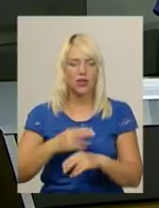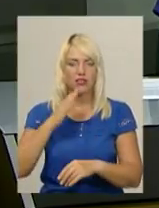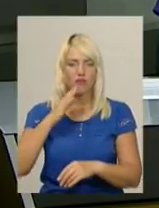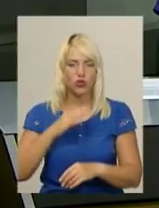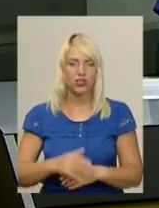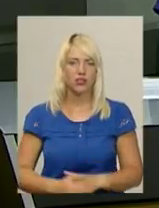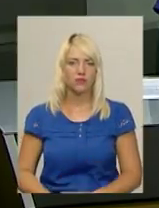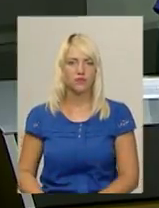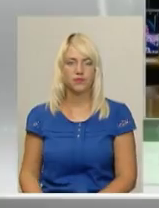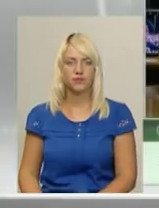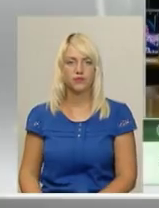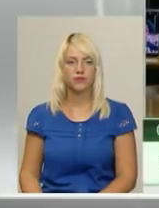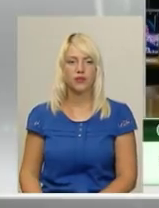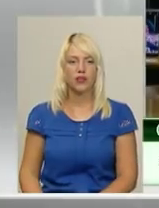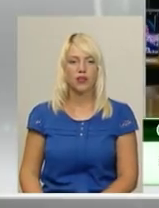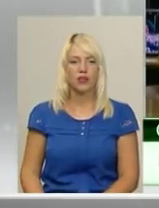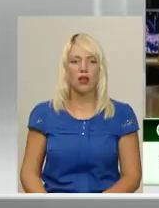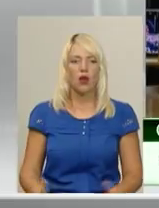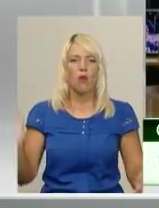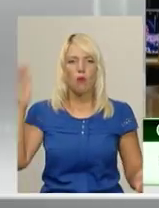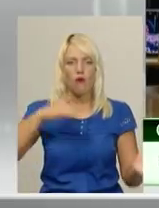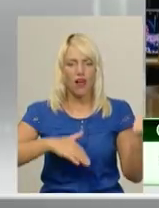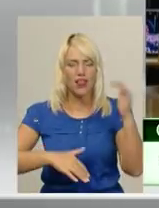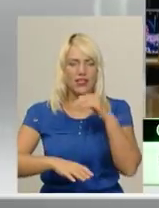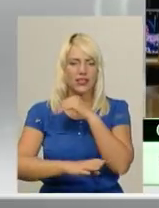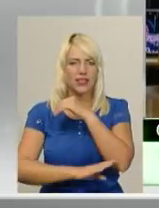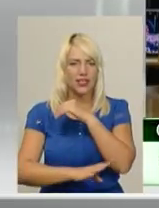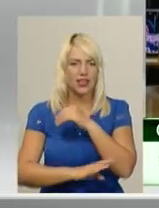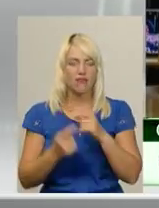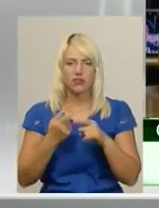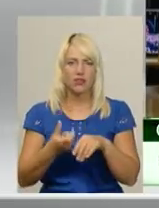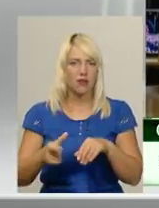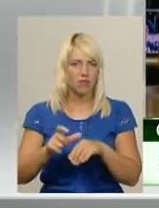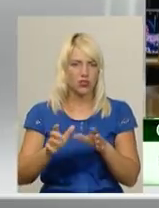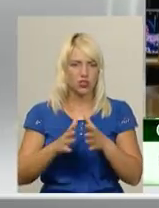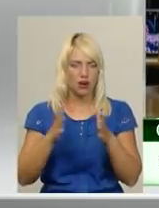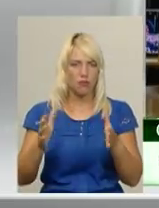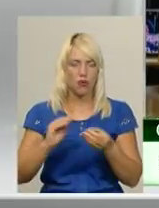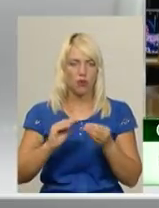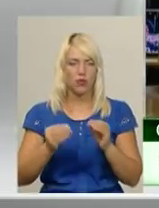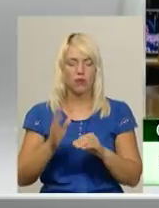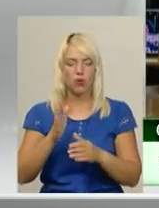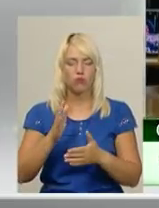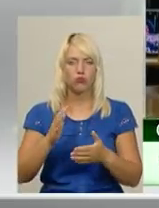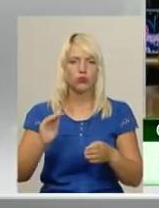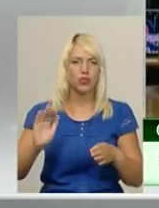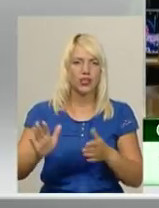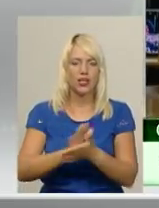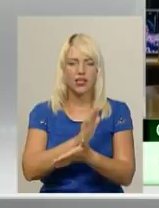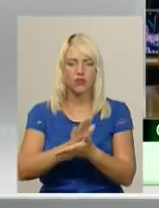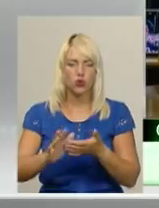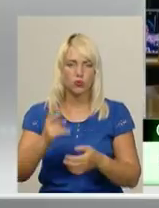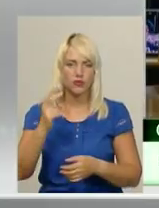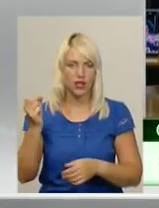та не загинув. Повалені дерева – це найбільш гостра проблема. Буде ліквідовуватися тижнів-два це мінімум. Це за